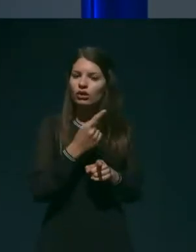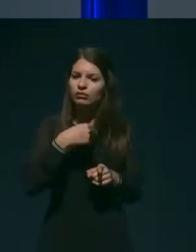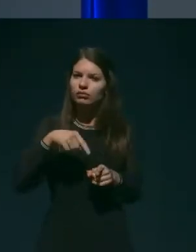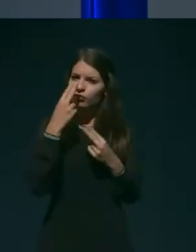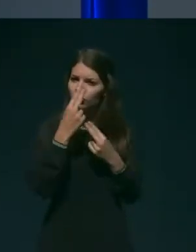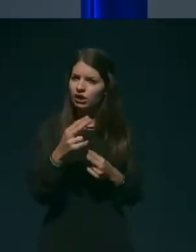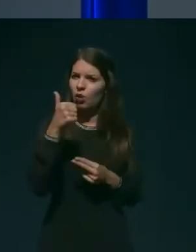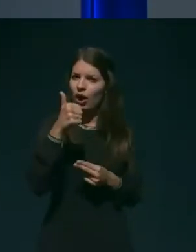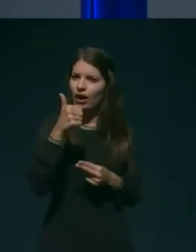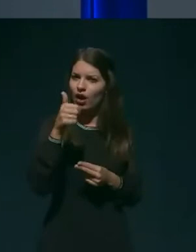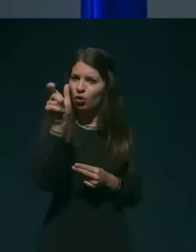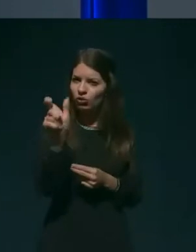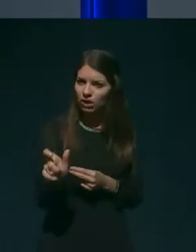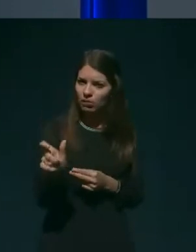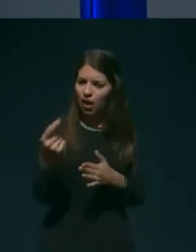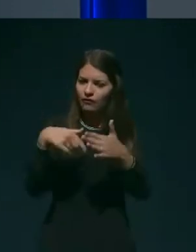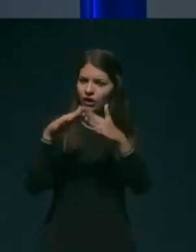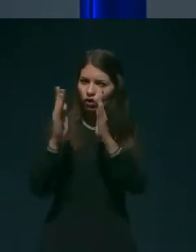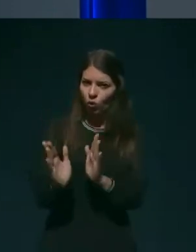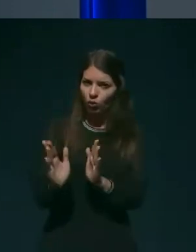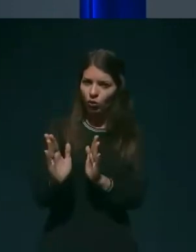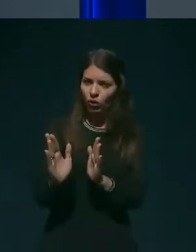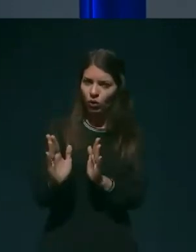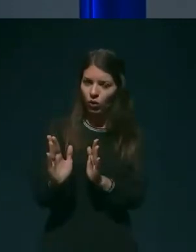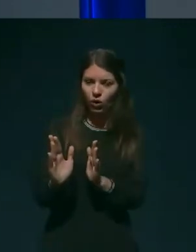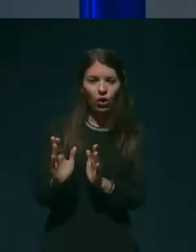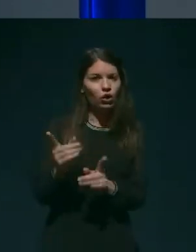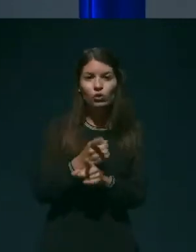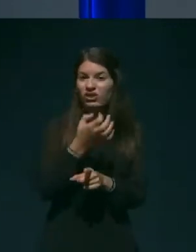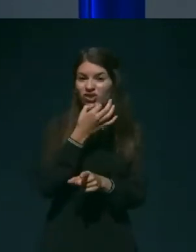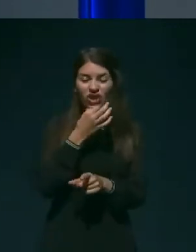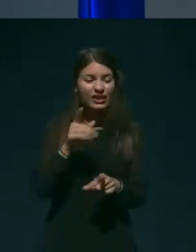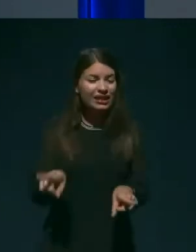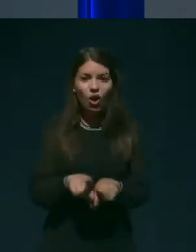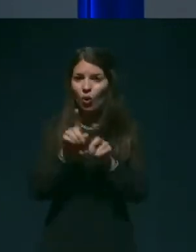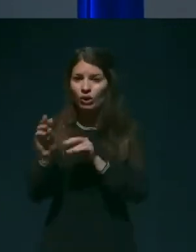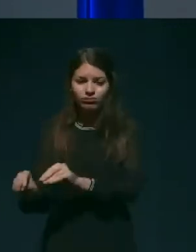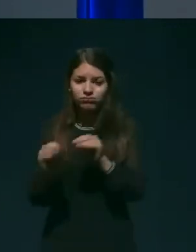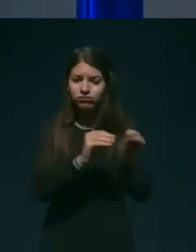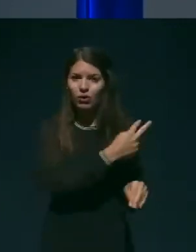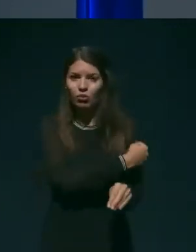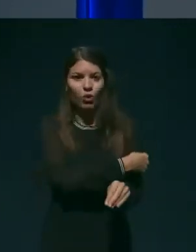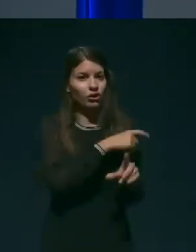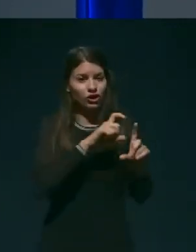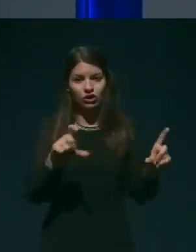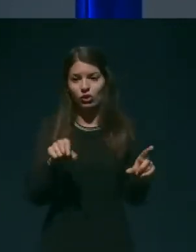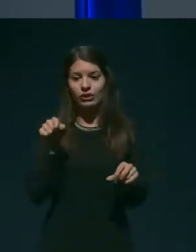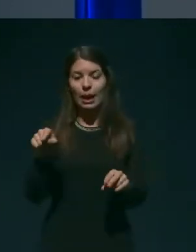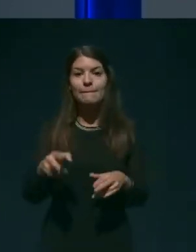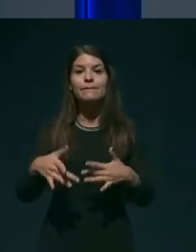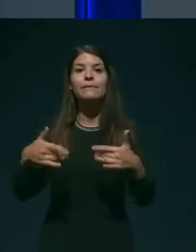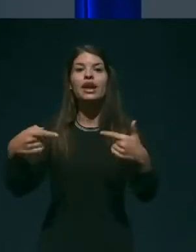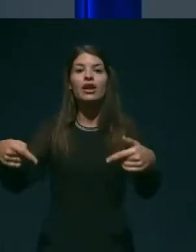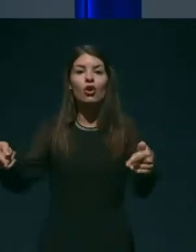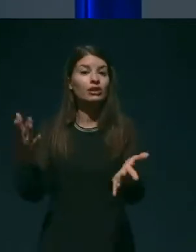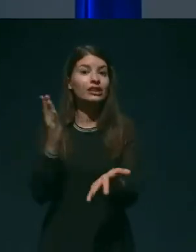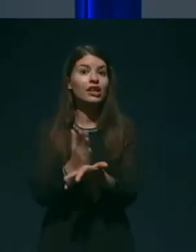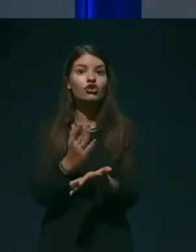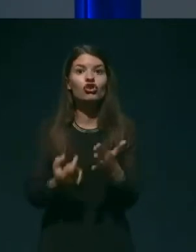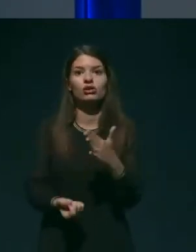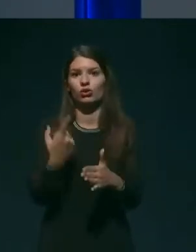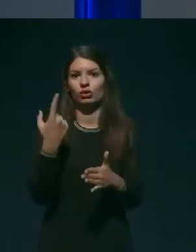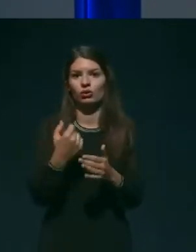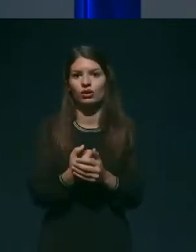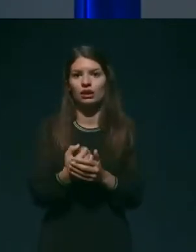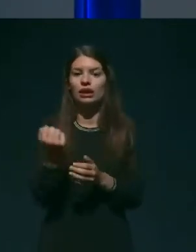domu in tudi, če bi ga takoj umaknili, se je preno že zgodil in podazboljil naslednji, naslednji, naslednji. Zato smo nekako skovali strategijo,